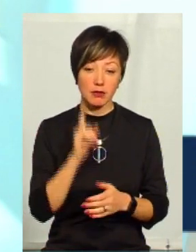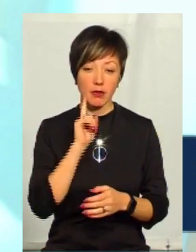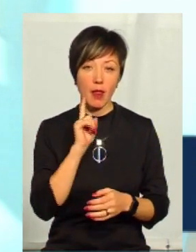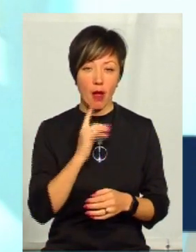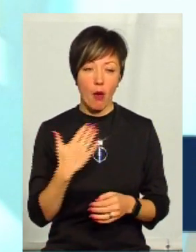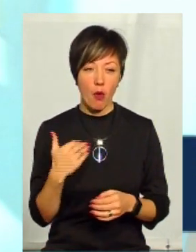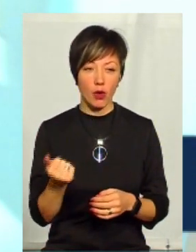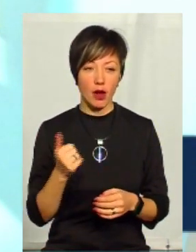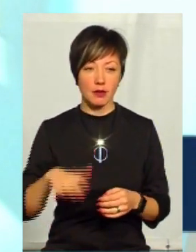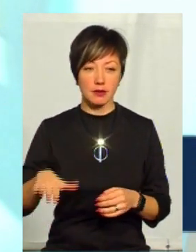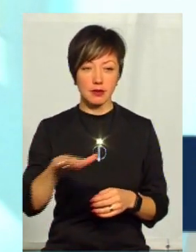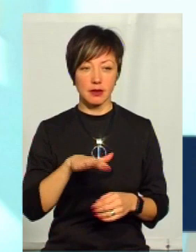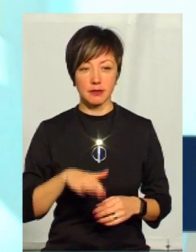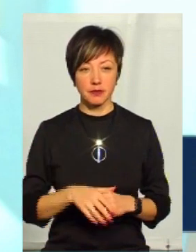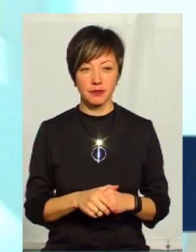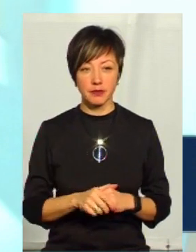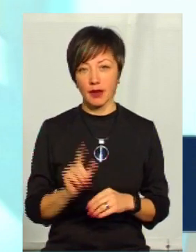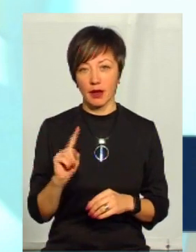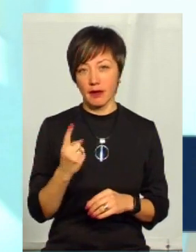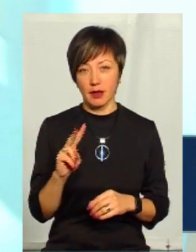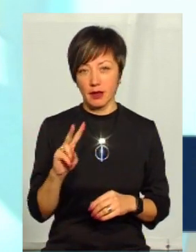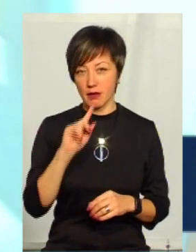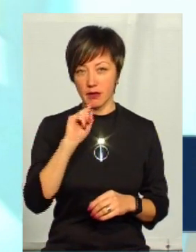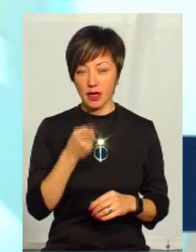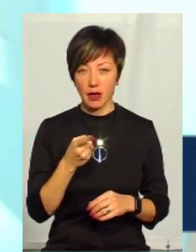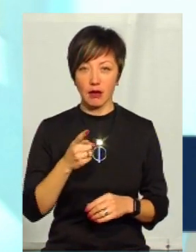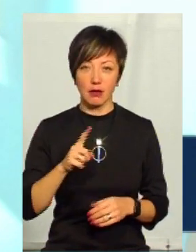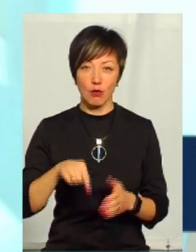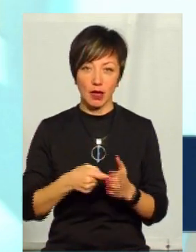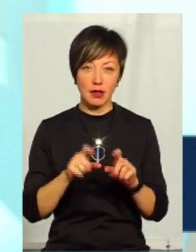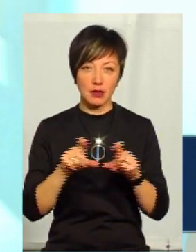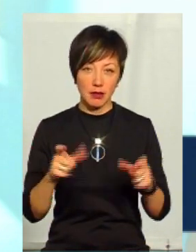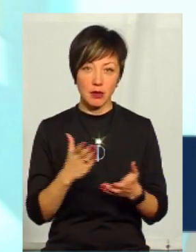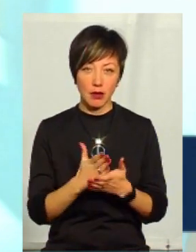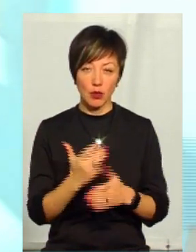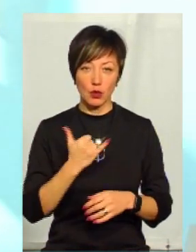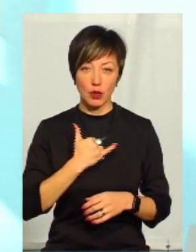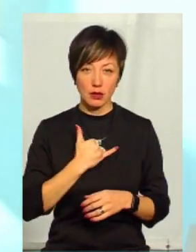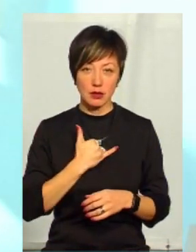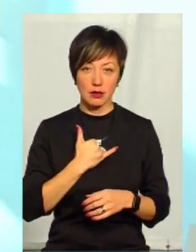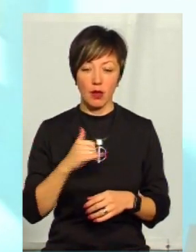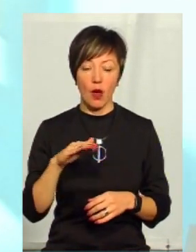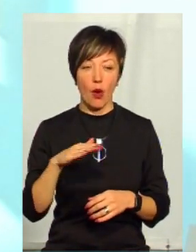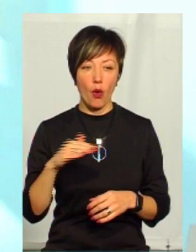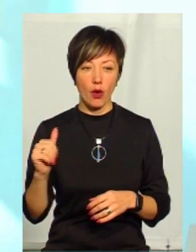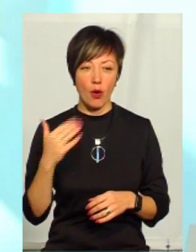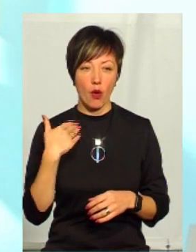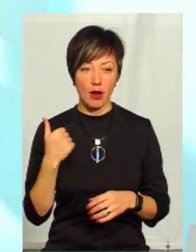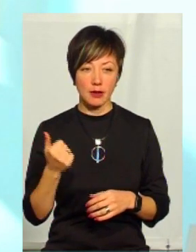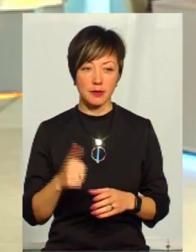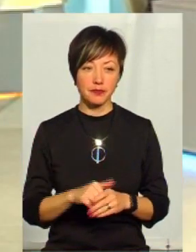оренди. Тобто, умовна оренда, гривня в рік, комунальні заклади перебувають у нас на оренді.